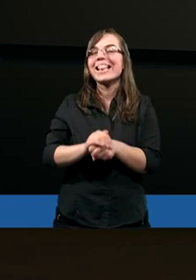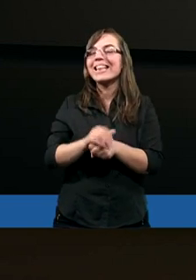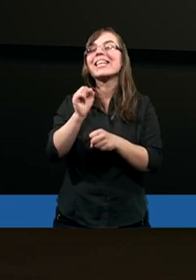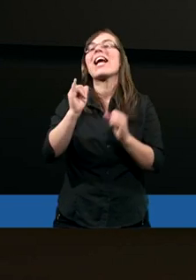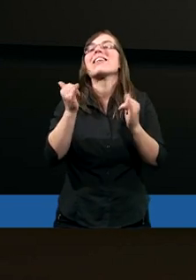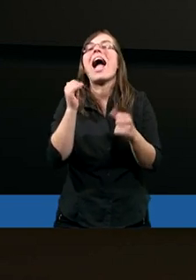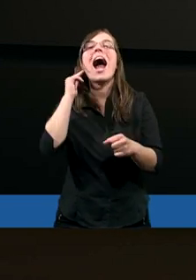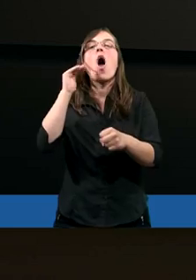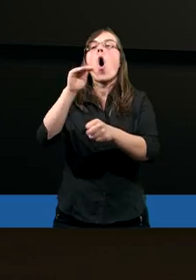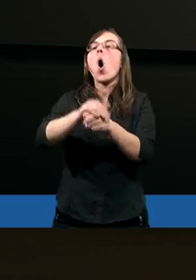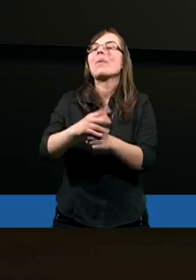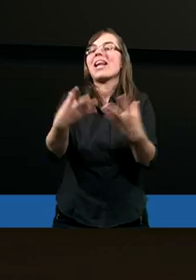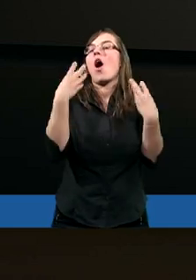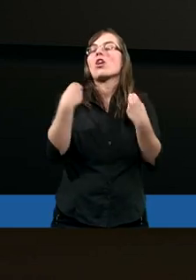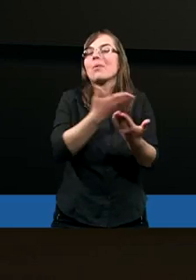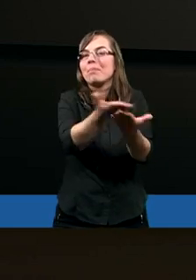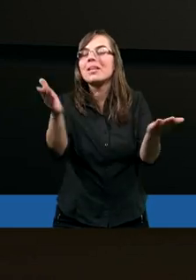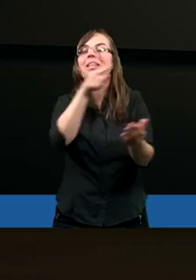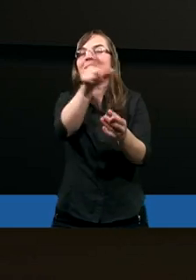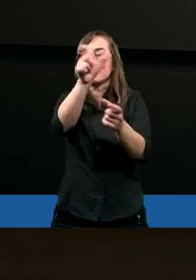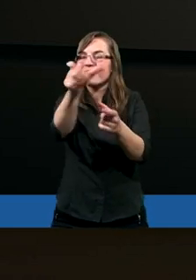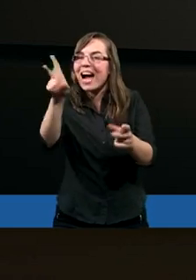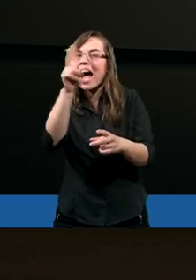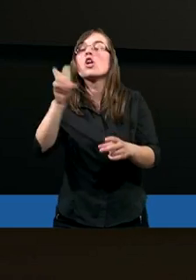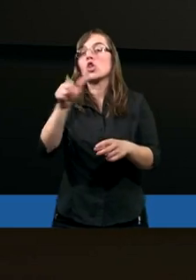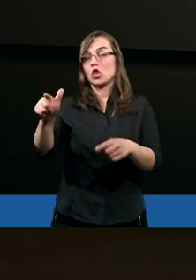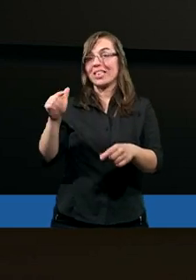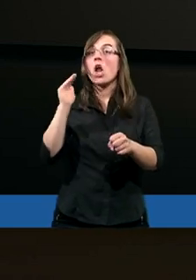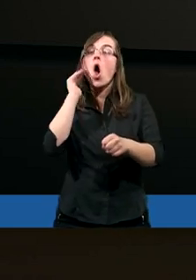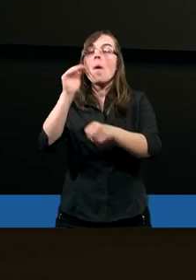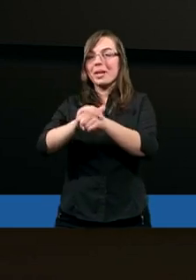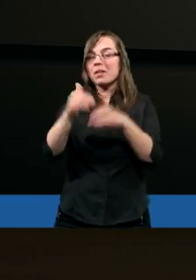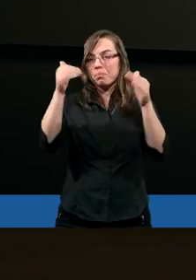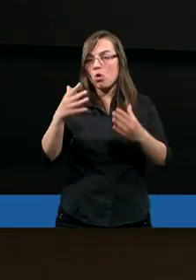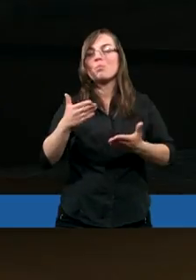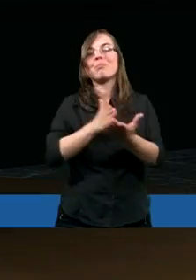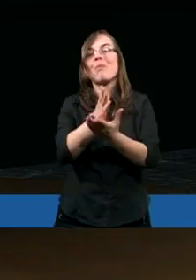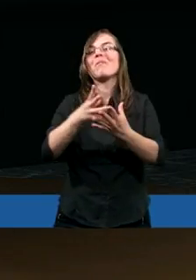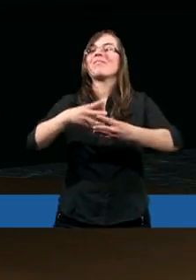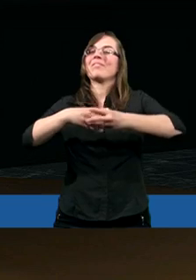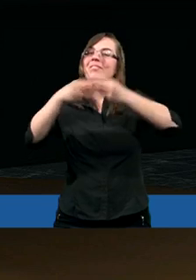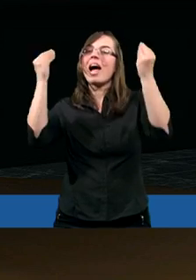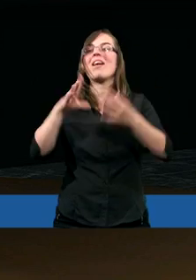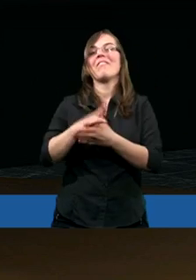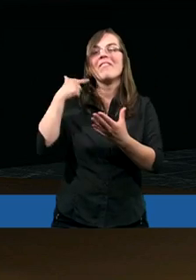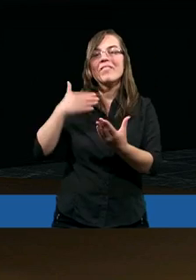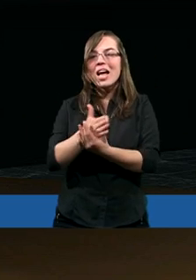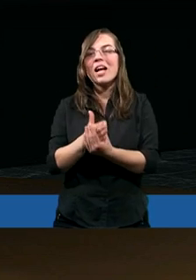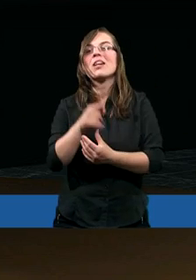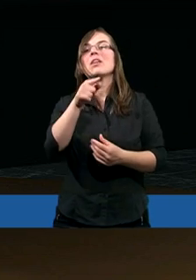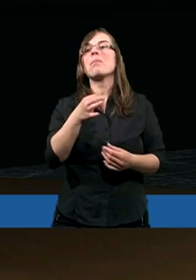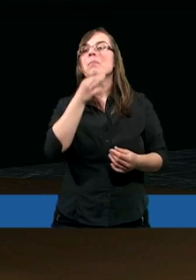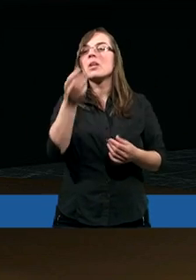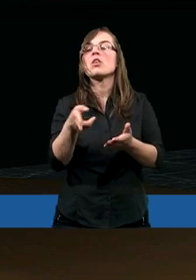obietnice otrzymaliśmy i czy te obietnice mogą pomagać nam wzrastać w wierze? W zasadzie to pytanie, które